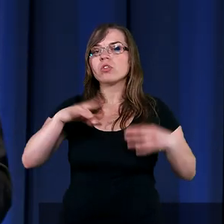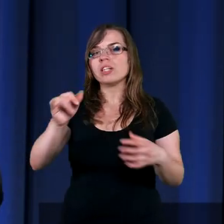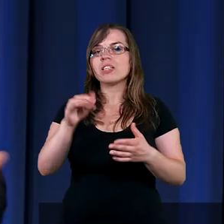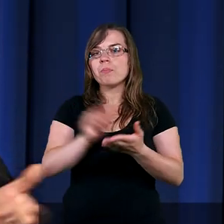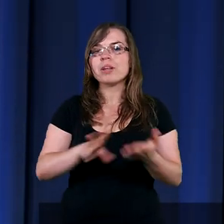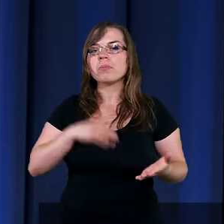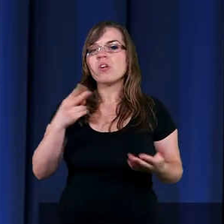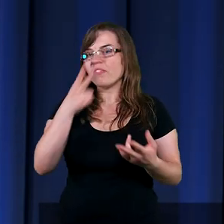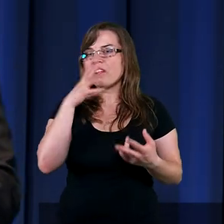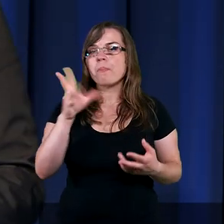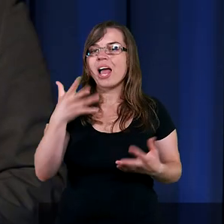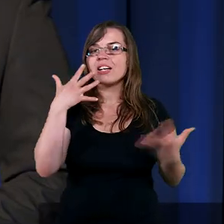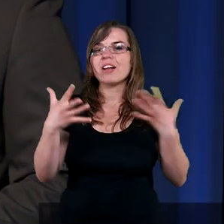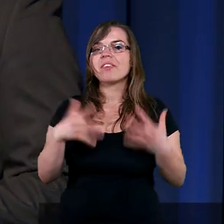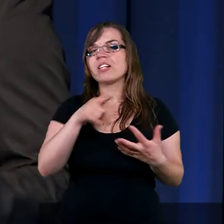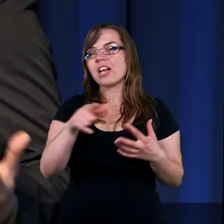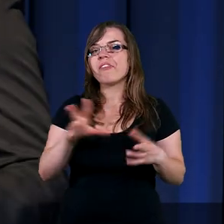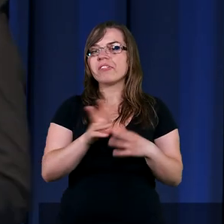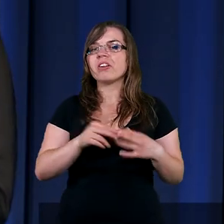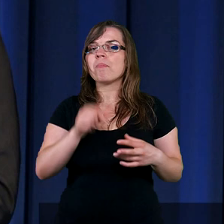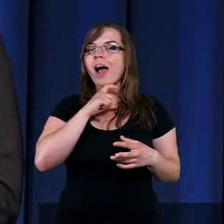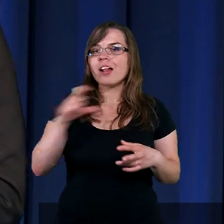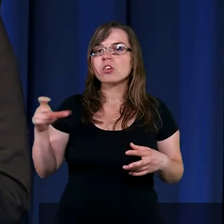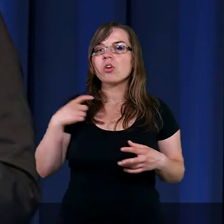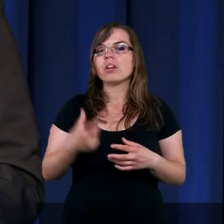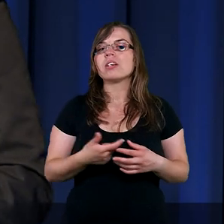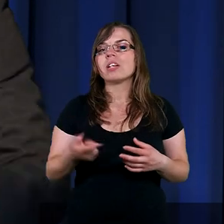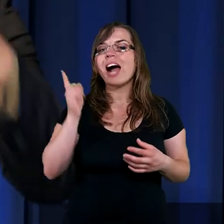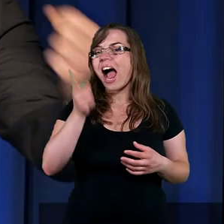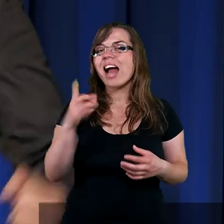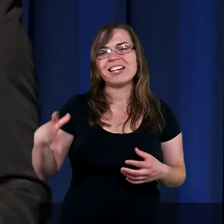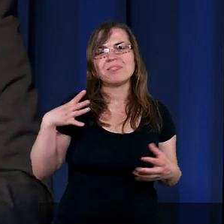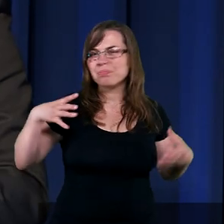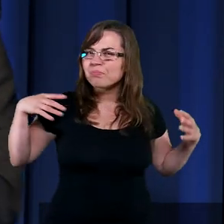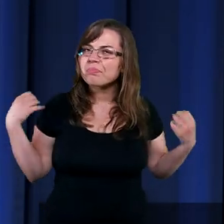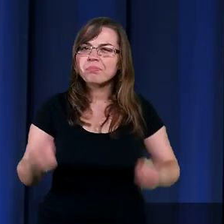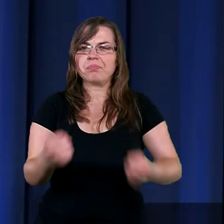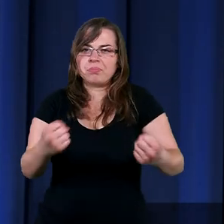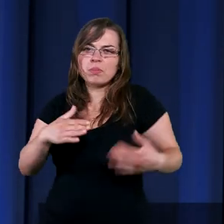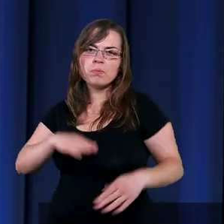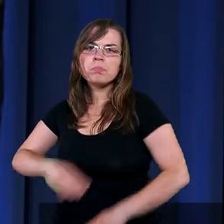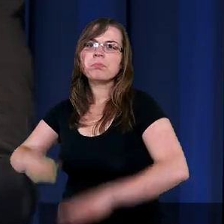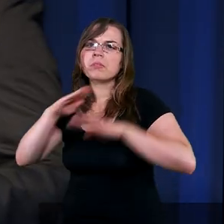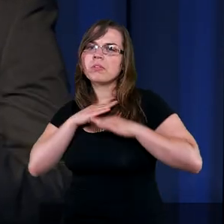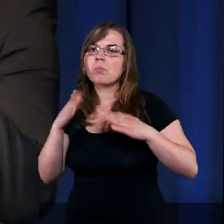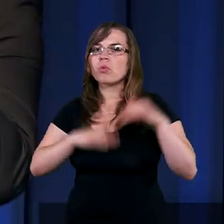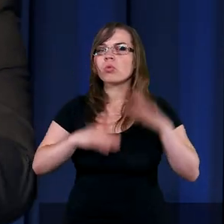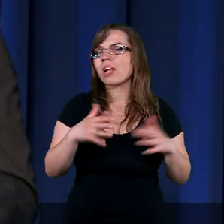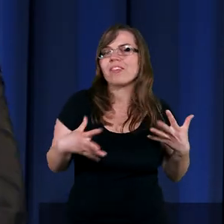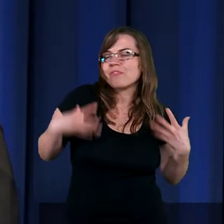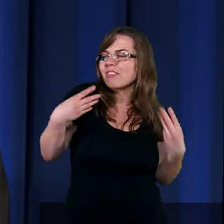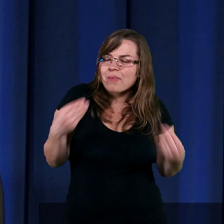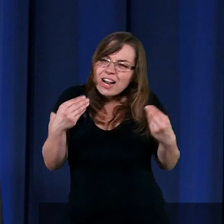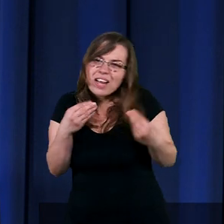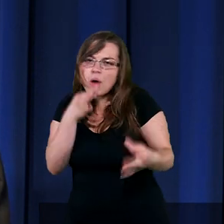Biblia, to pięknie wygląda. Pastorze, kazanie było niesamowicie budujące. I ta pieśń, ta piękna